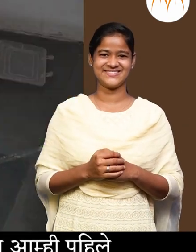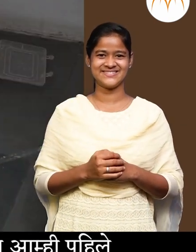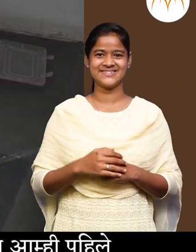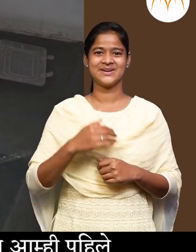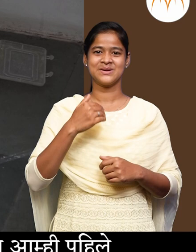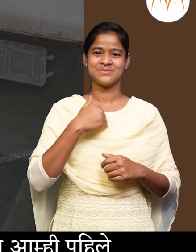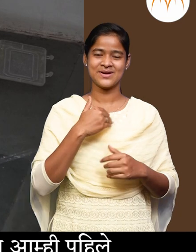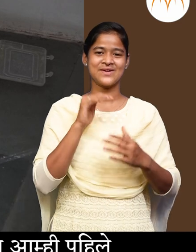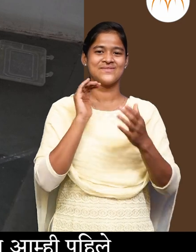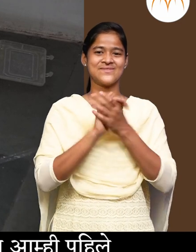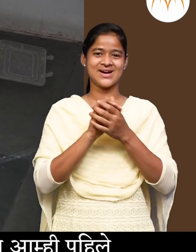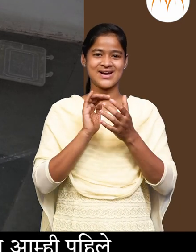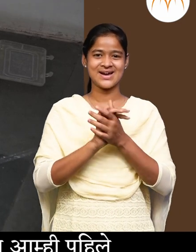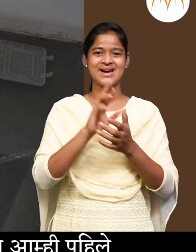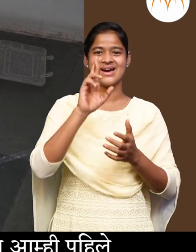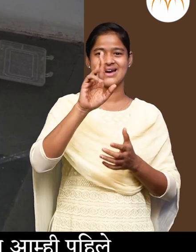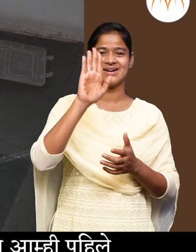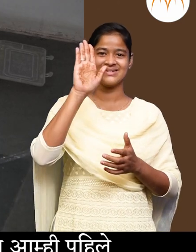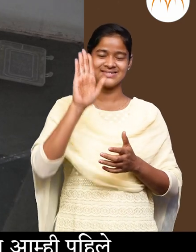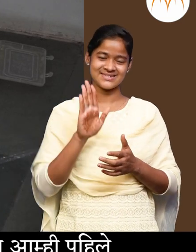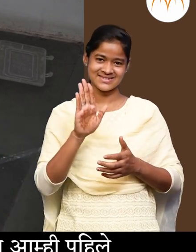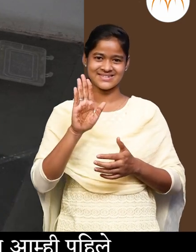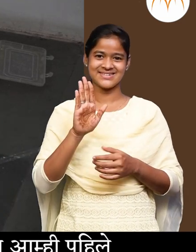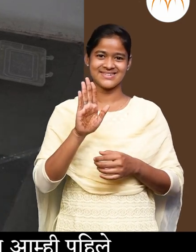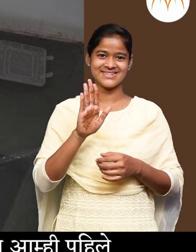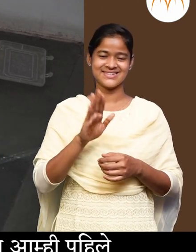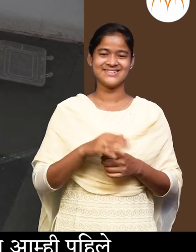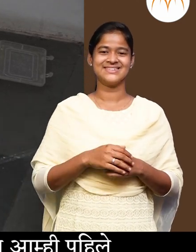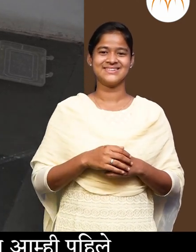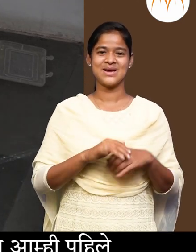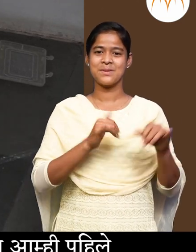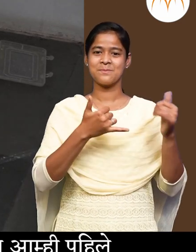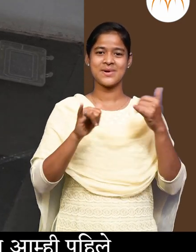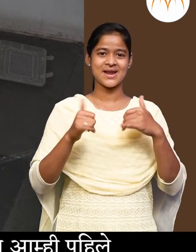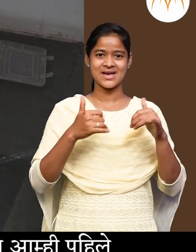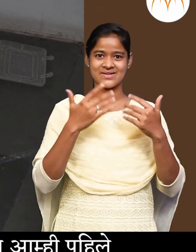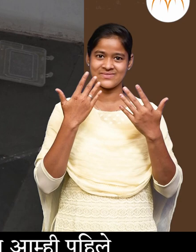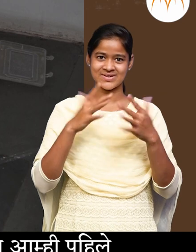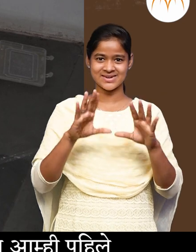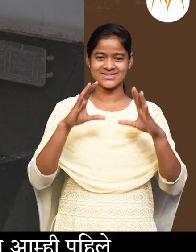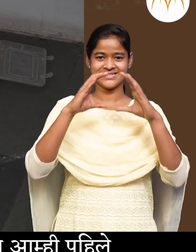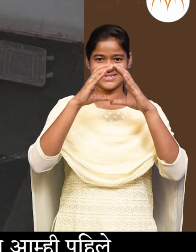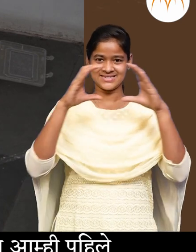मी राधा बरो बरदेमा ठिकरी पाणी खेल्टे तेम्वा पहले आमी आयो तक्तो बरो बर